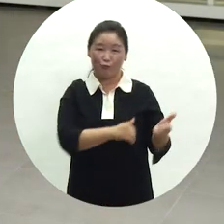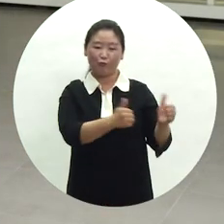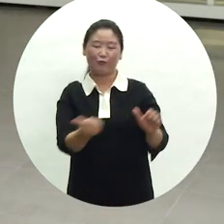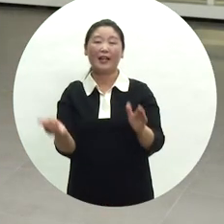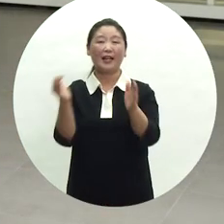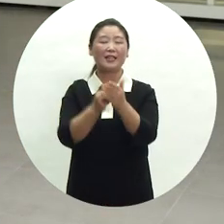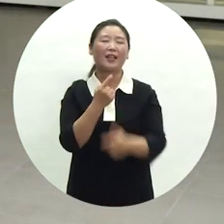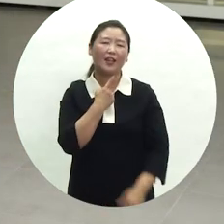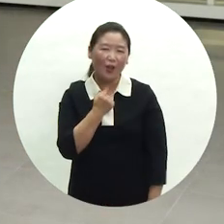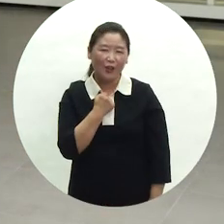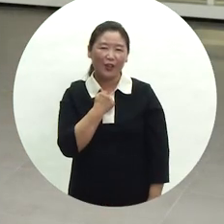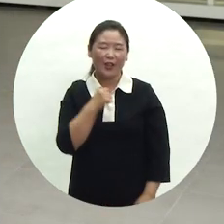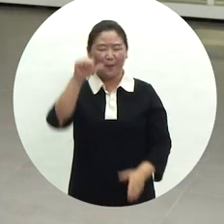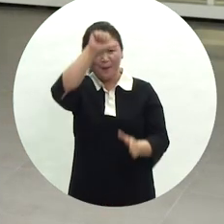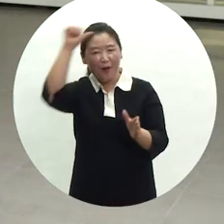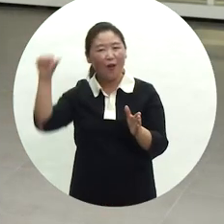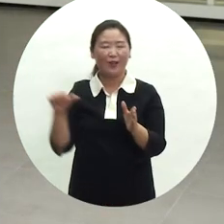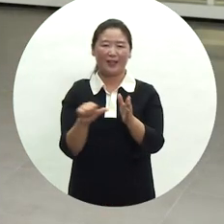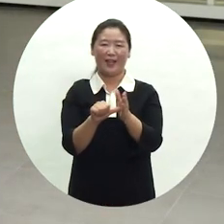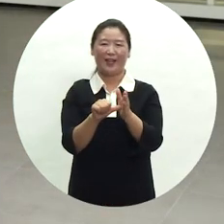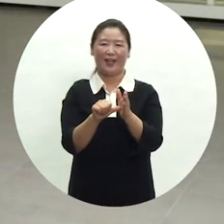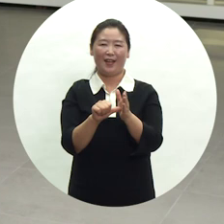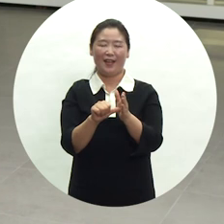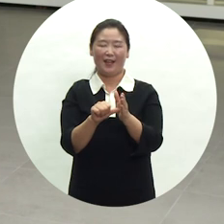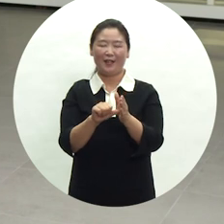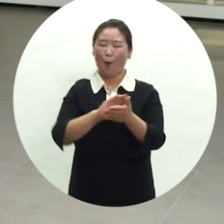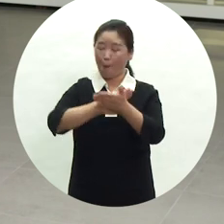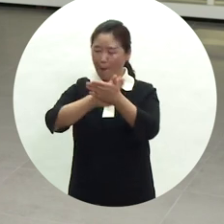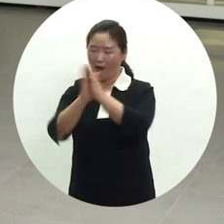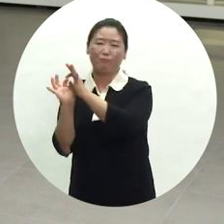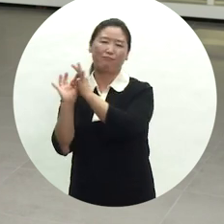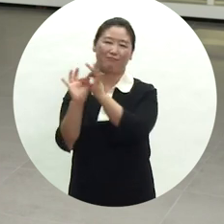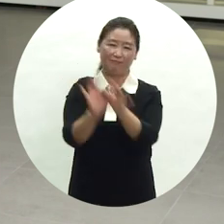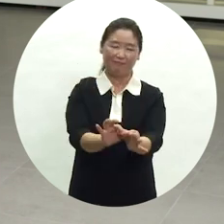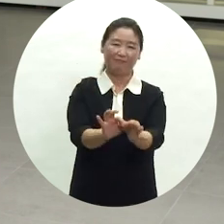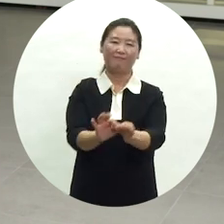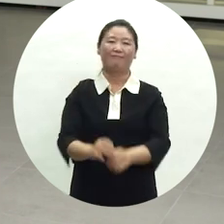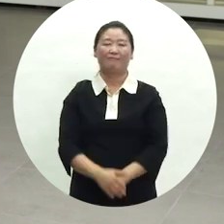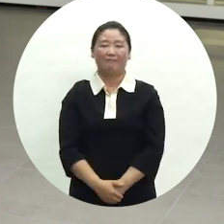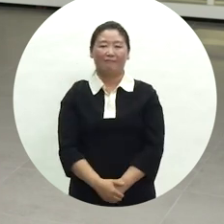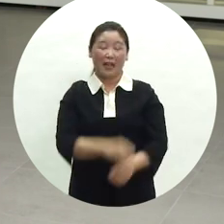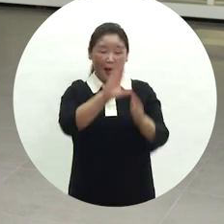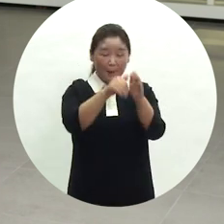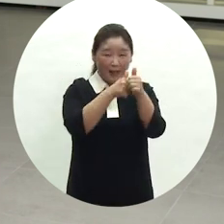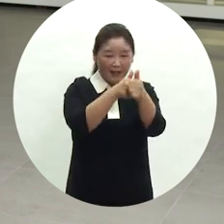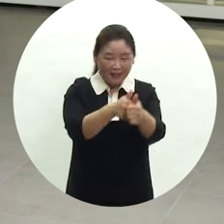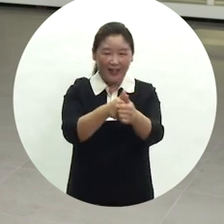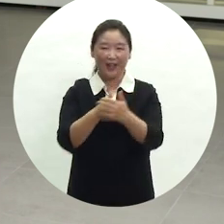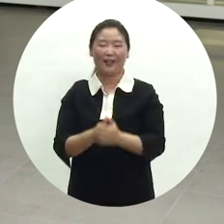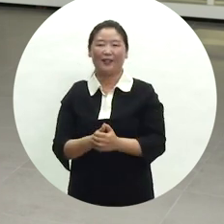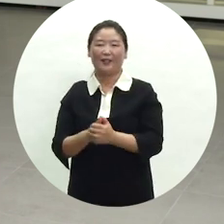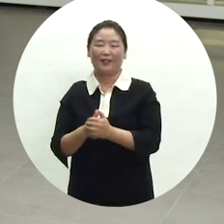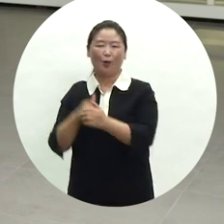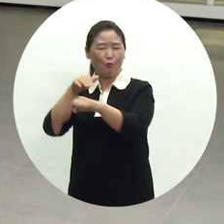때까지 겪게 되는 한 평생은 끊임없이 변화하고 이어지며 계속됩니다. 시대에 따라 풍속과